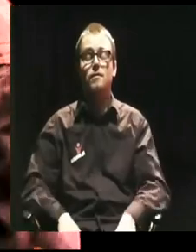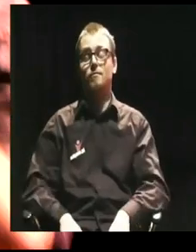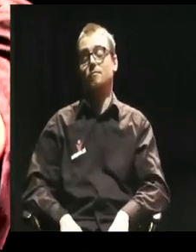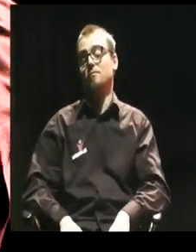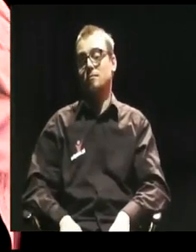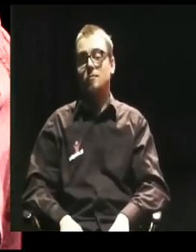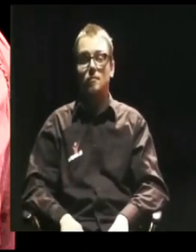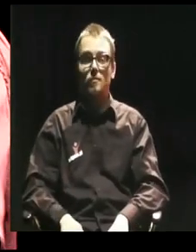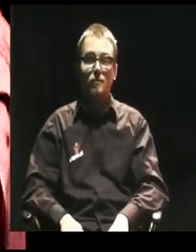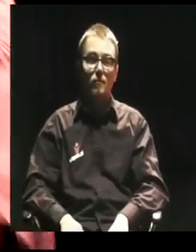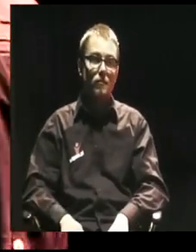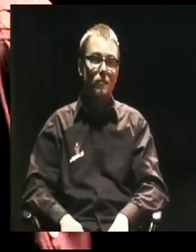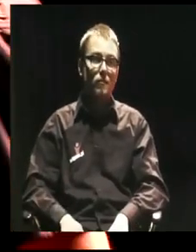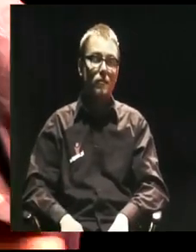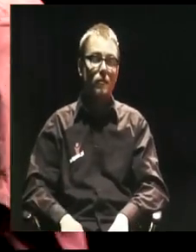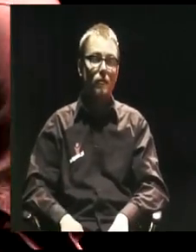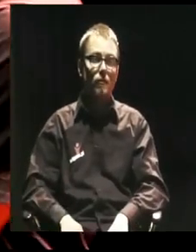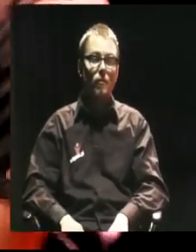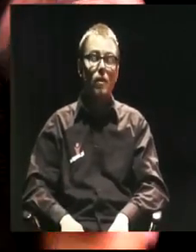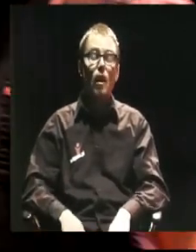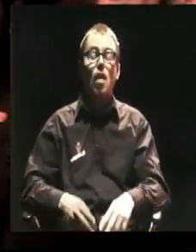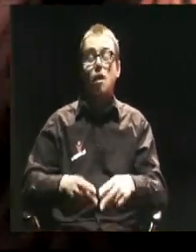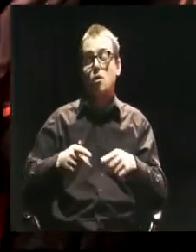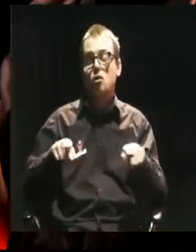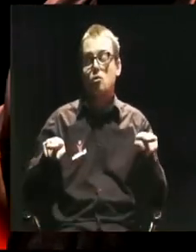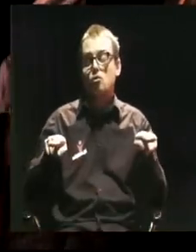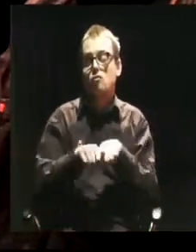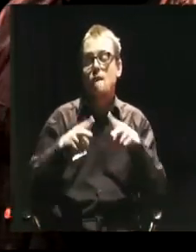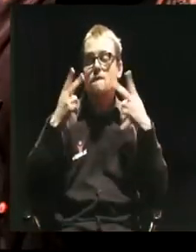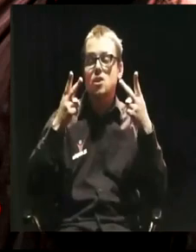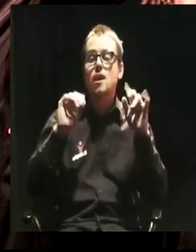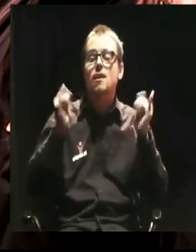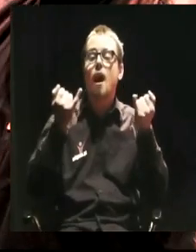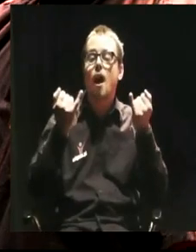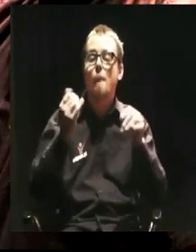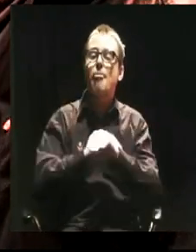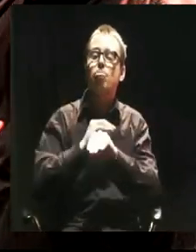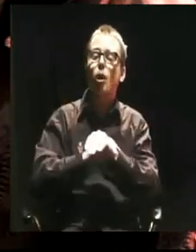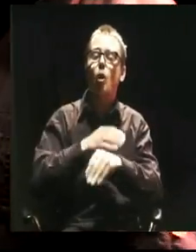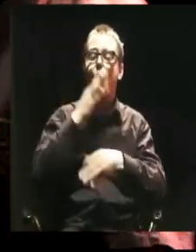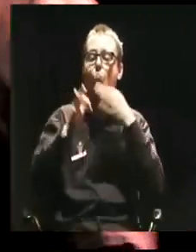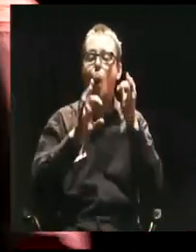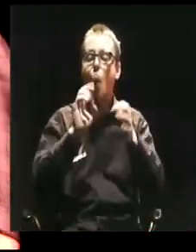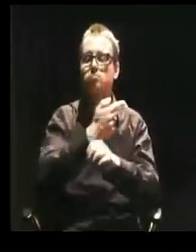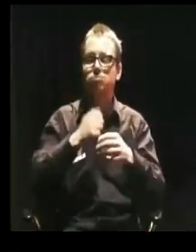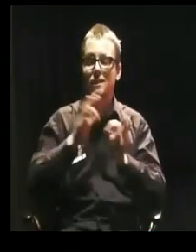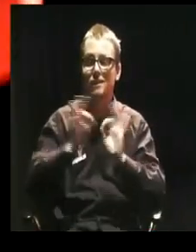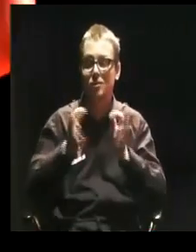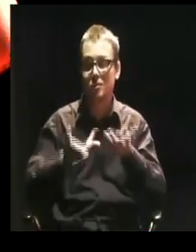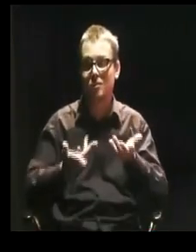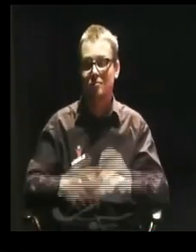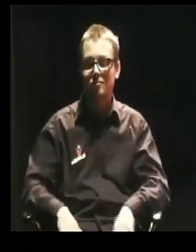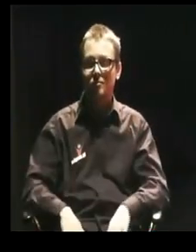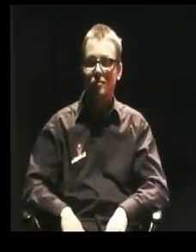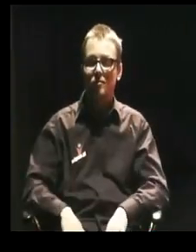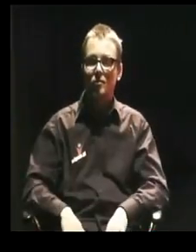jak już wiadomo, o czym mówimy, to jak o tym mówimy? I tutaj budzi ten język wiele kontrowersji. To nie jest tak, że